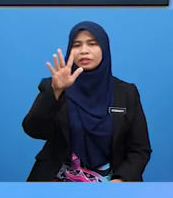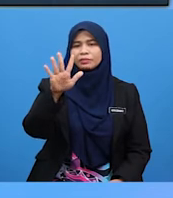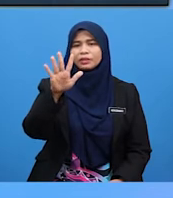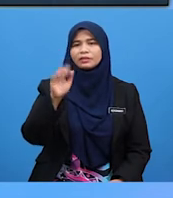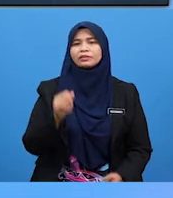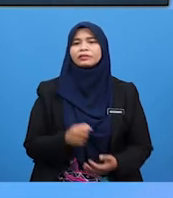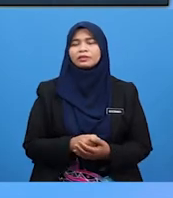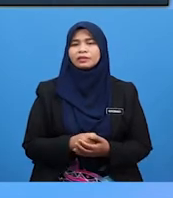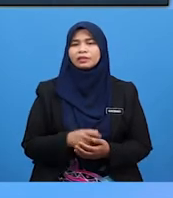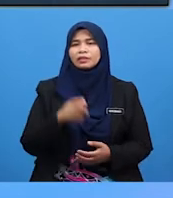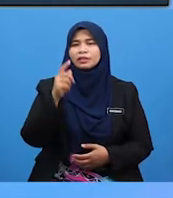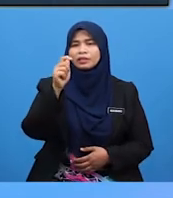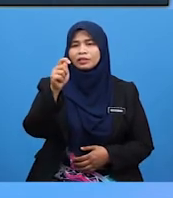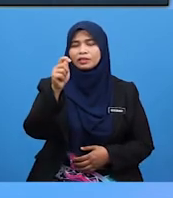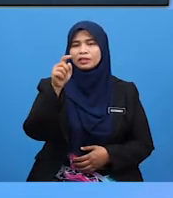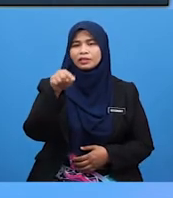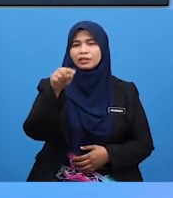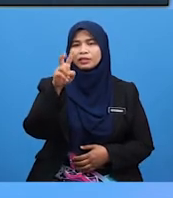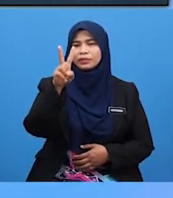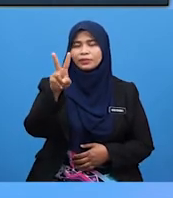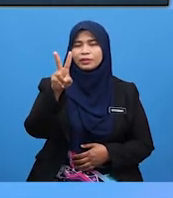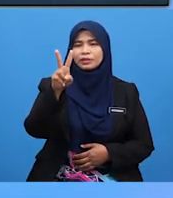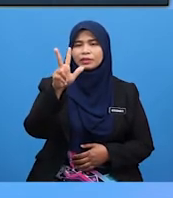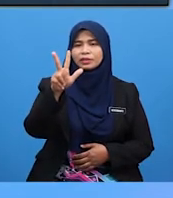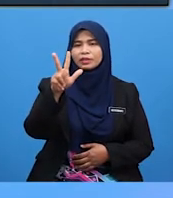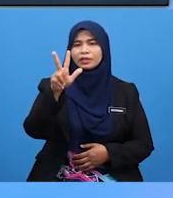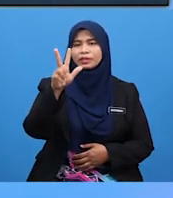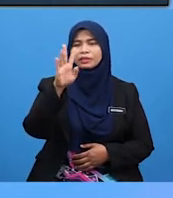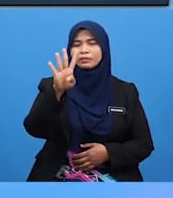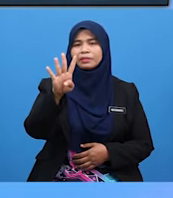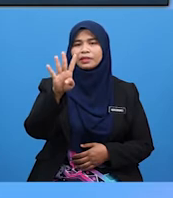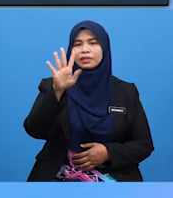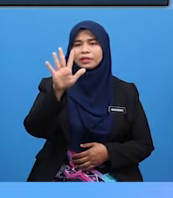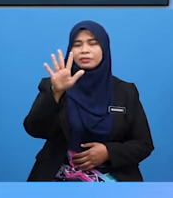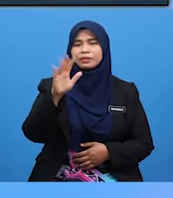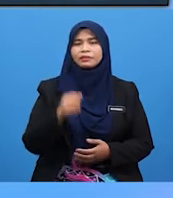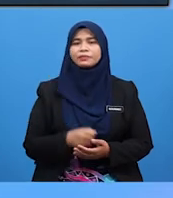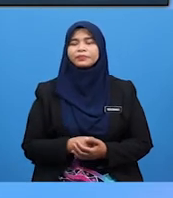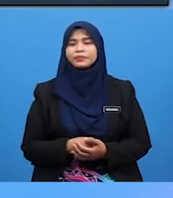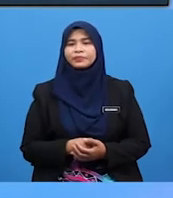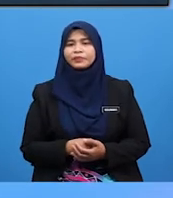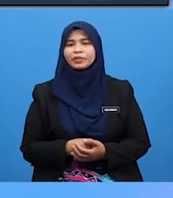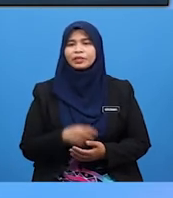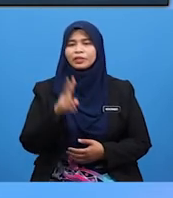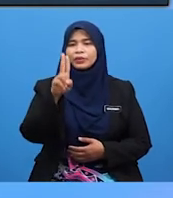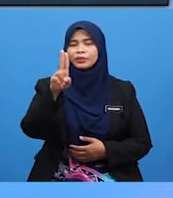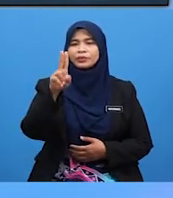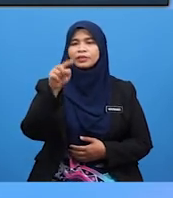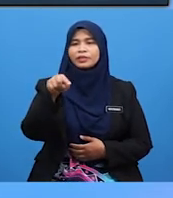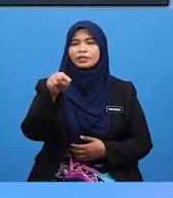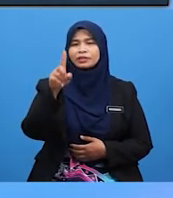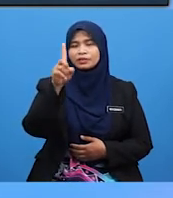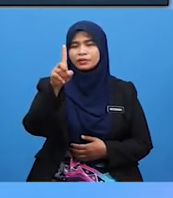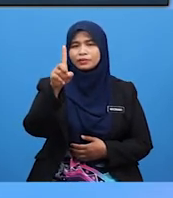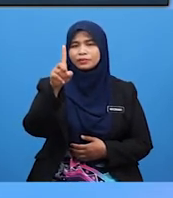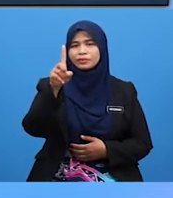Ti Titik Dua Tiga Empat Lima U Titik